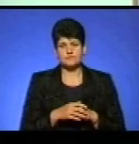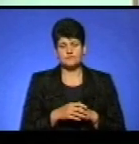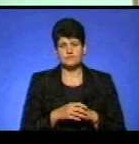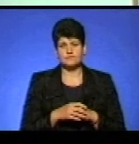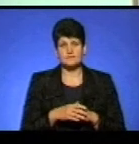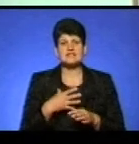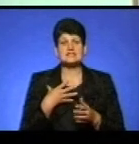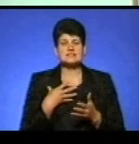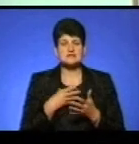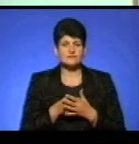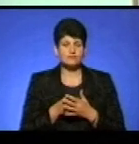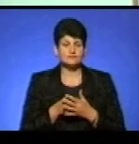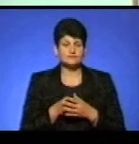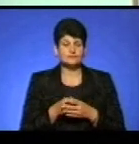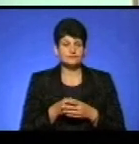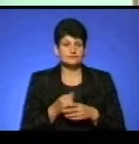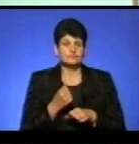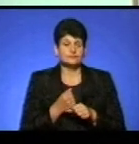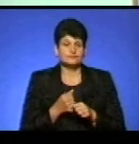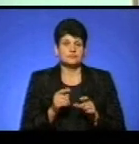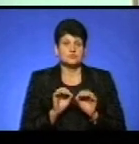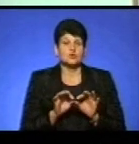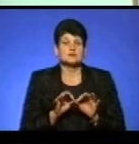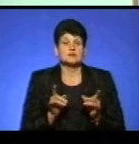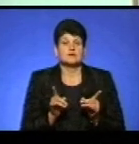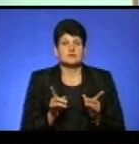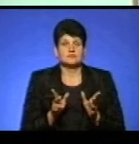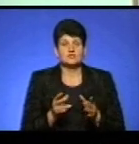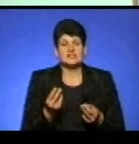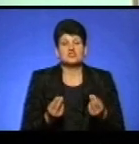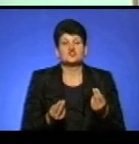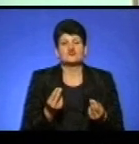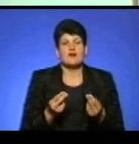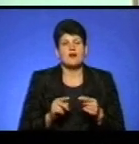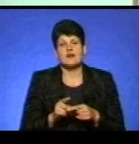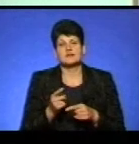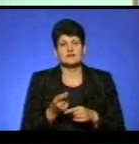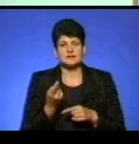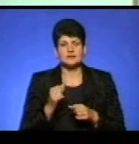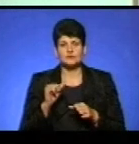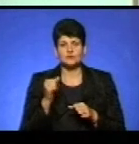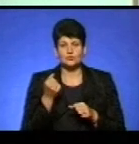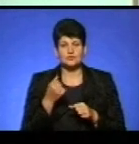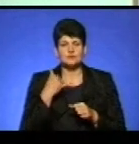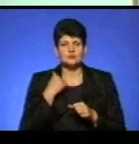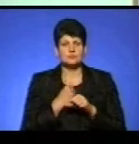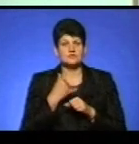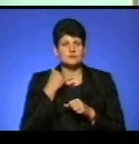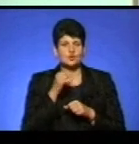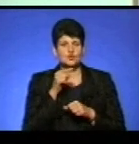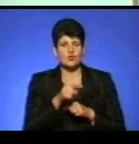Свій вчинок він пояснив жартом над товаришем, здійснивши дзвінок з його телефону.